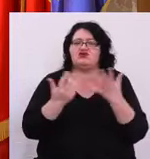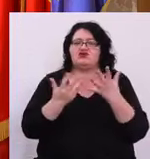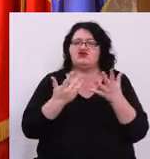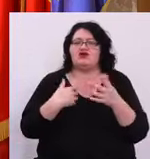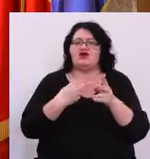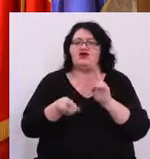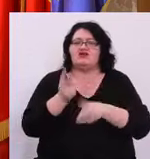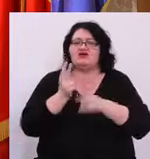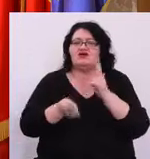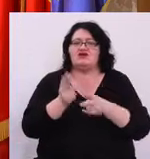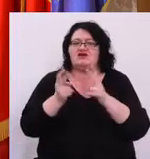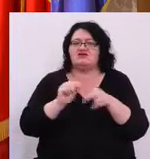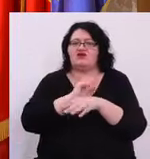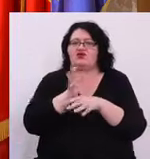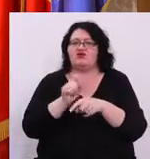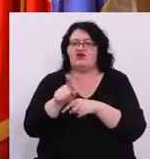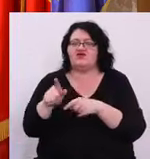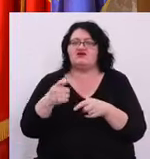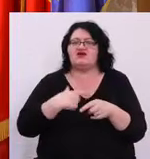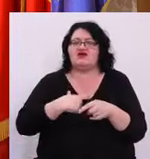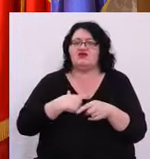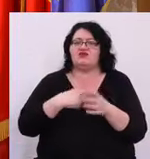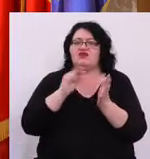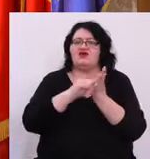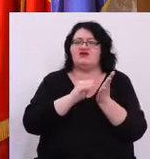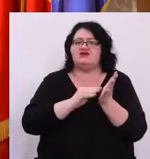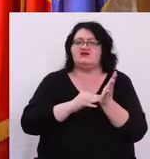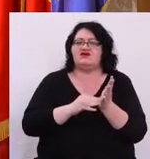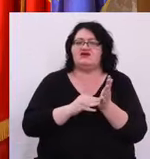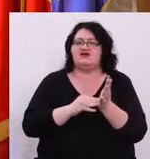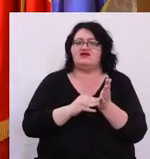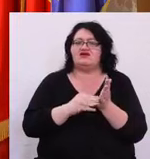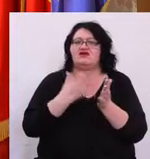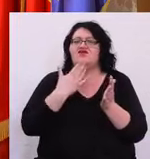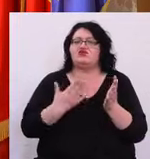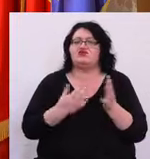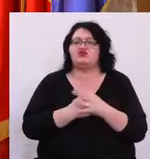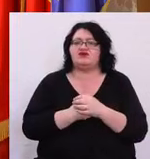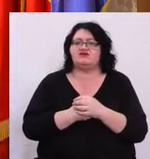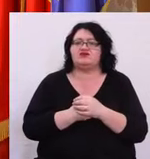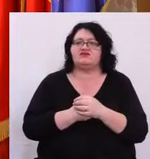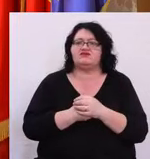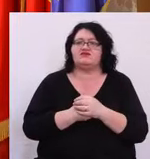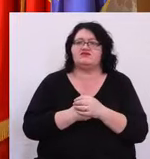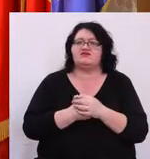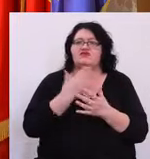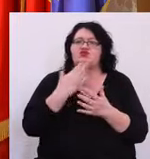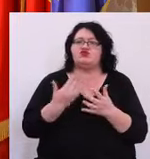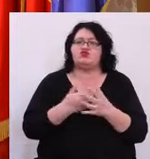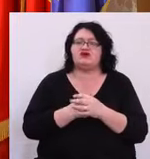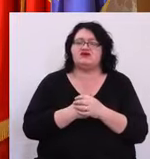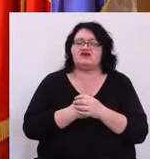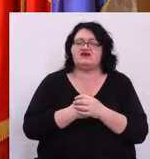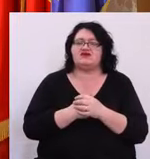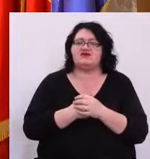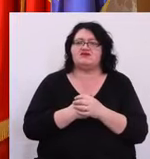care tratează COVID-ul? Care ar fi pe acele liste? Vă mulțumesc Da, mulțumesc mult